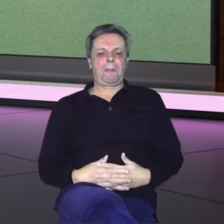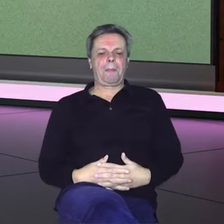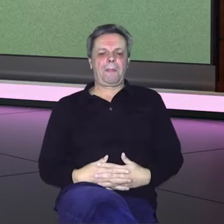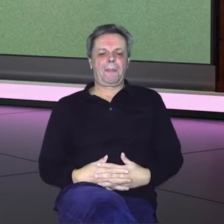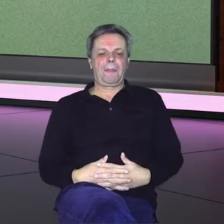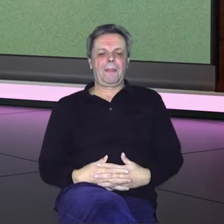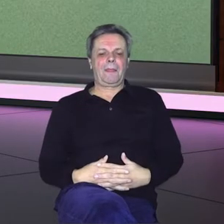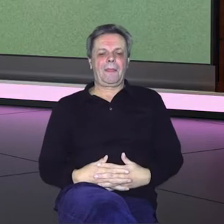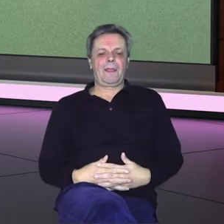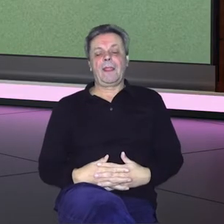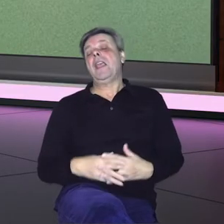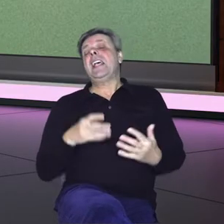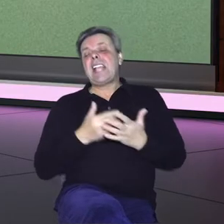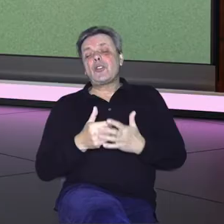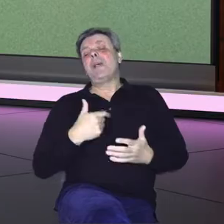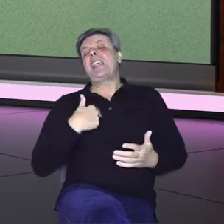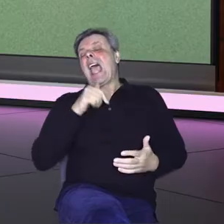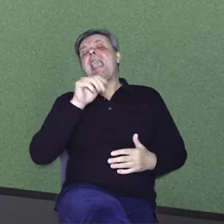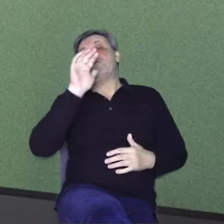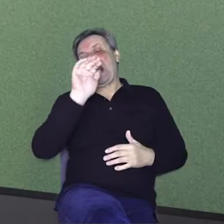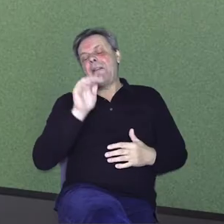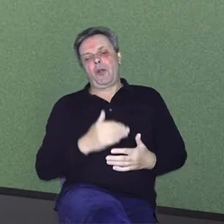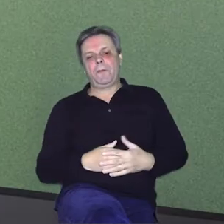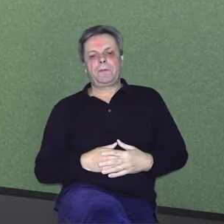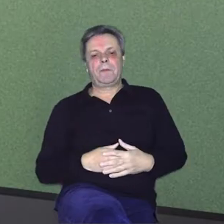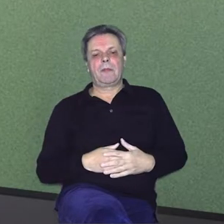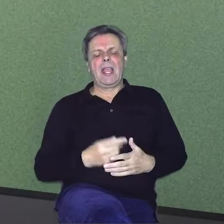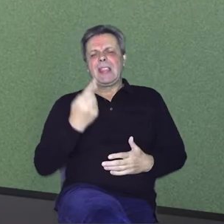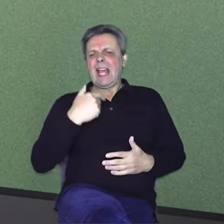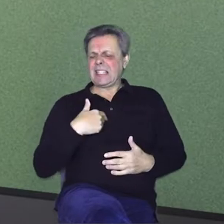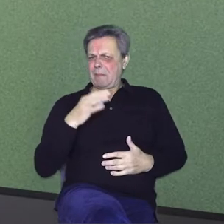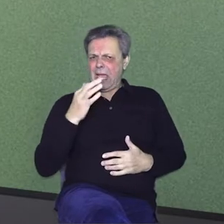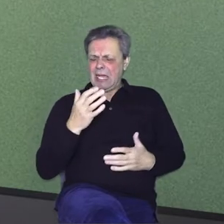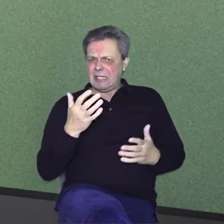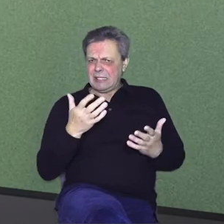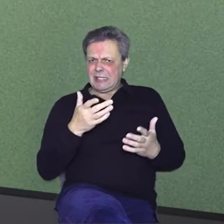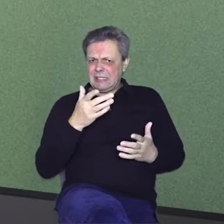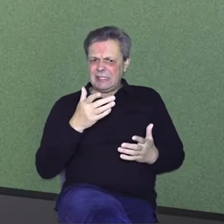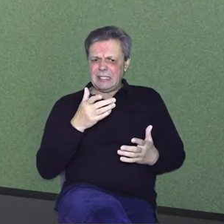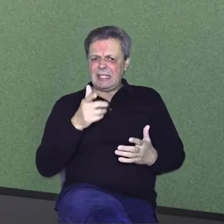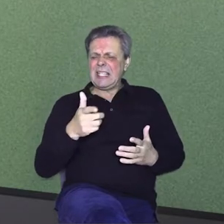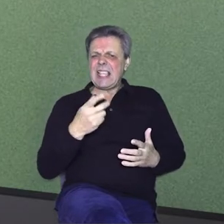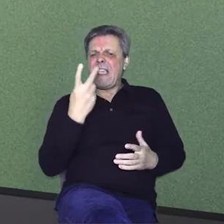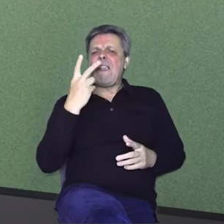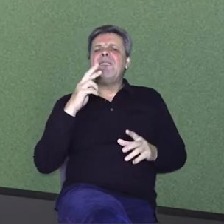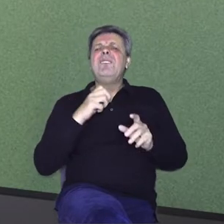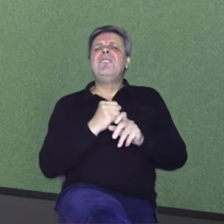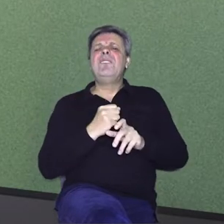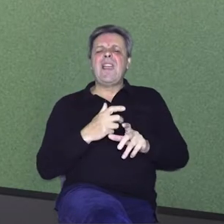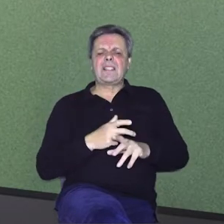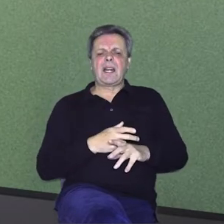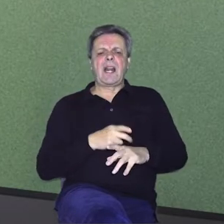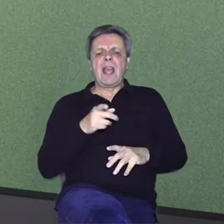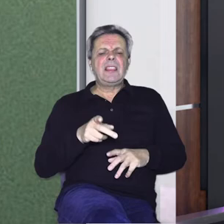slučaju. Naravno, zbog toga sam sajmo reći prijavio. Jesam li ja to dobro... Jesi ti vegetarianac ili nisi?